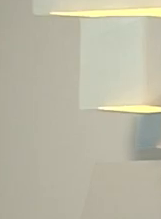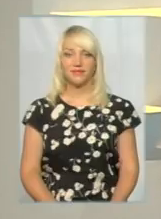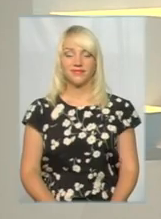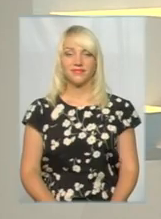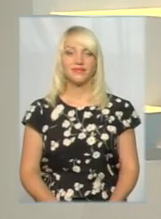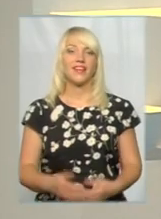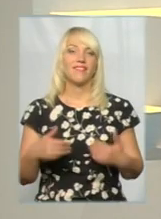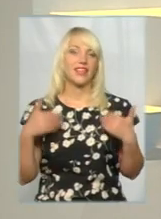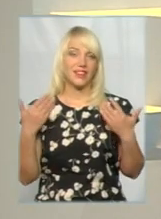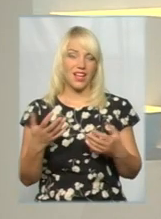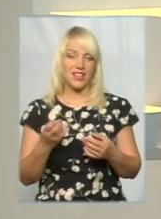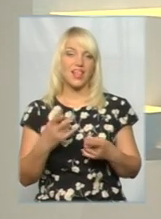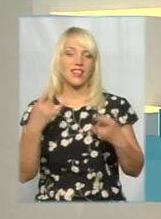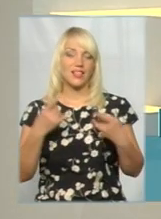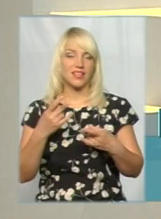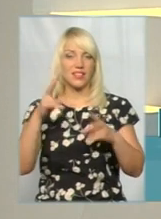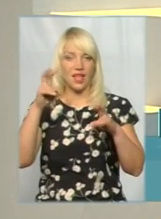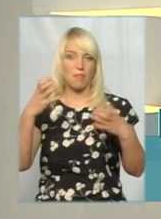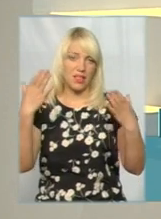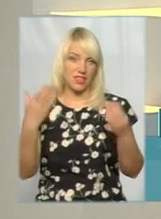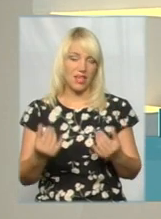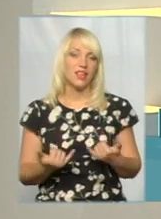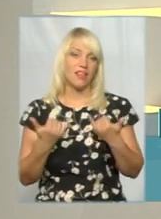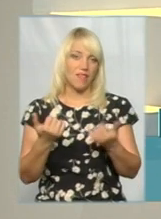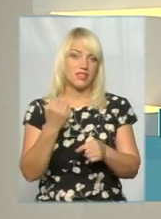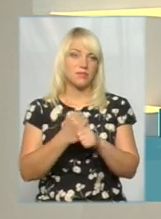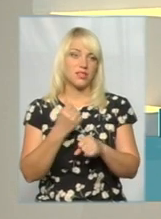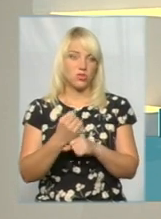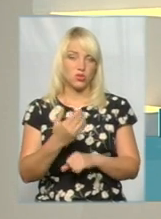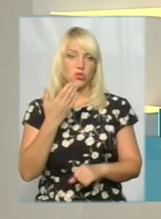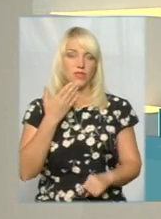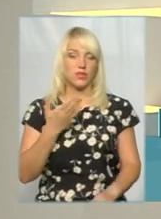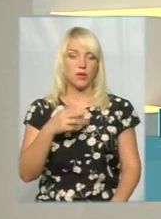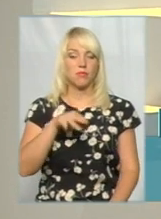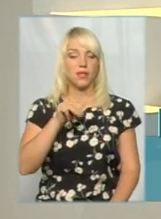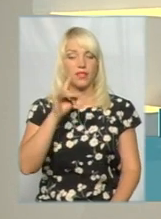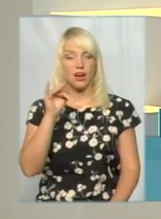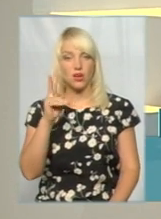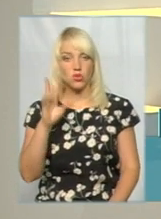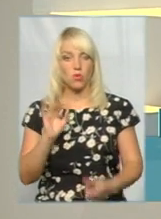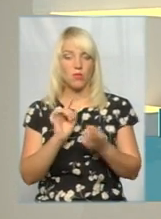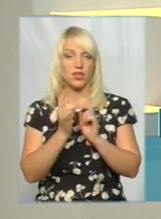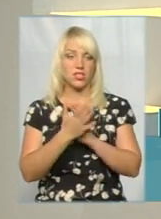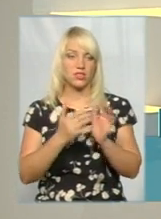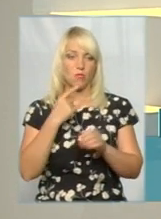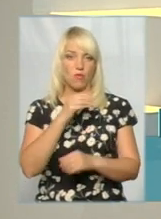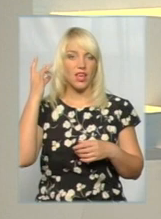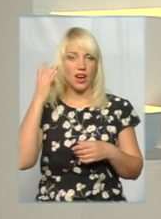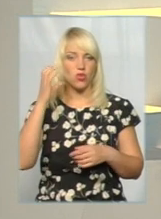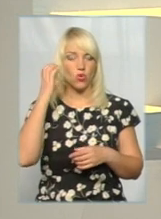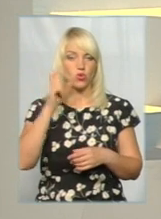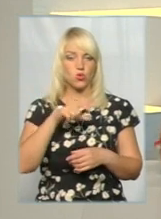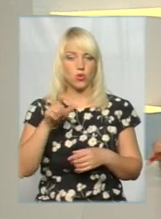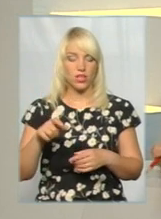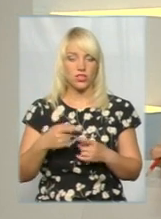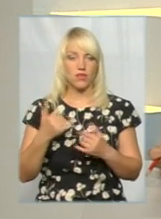Мої вітання на суспільному тема дня. У студії для вас сьогодні працює ведуча юна мітражка, переклад на мову жестів Оксана Фіновська. А